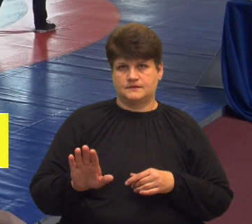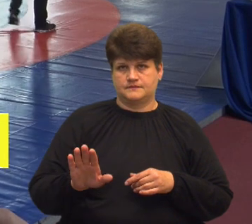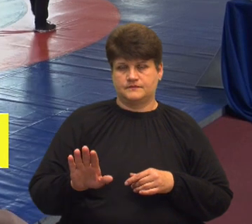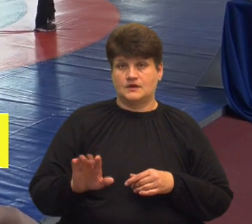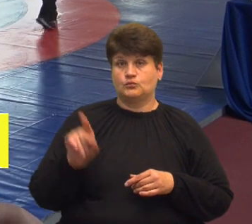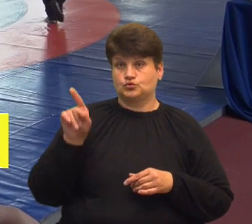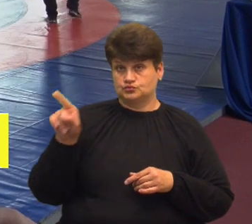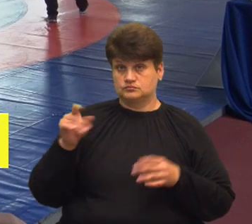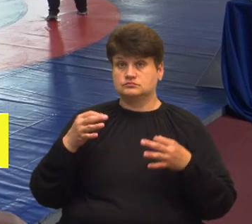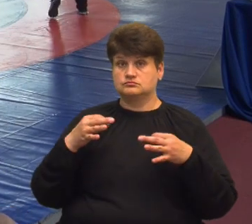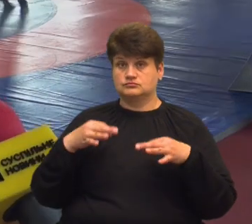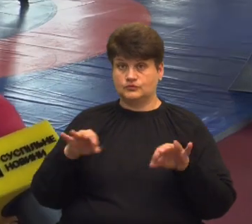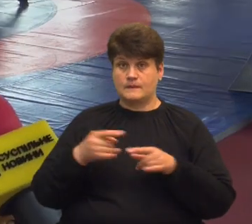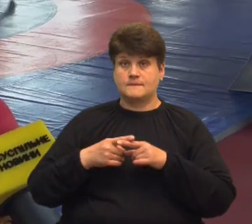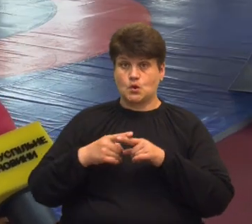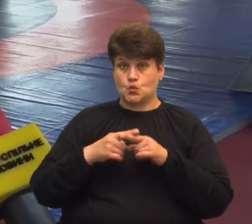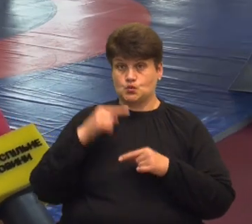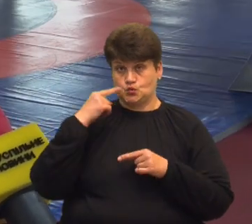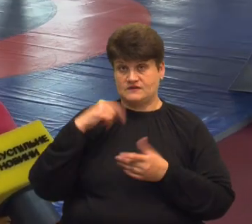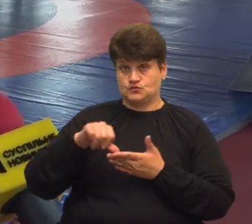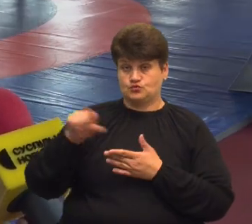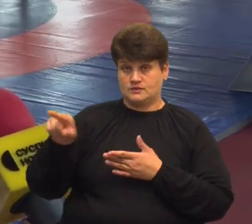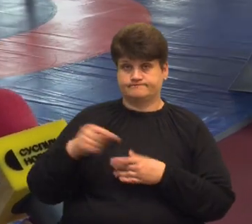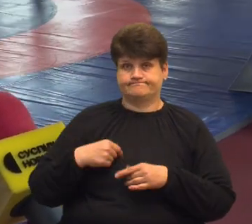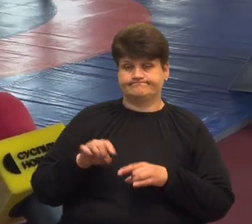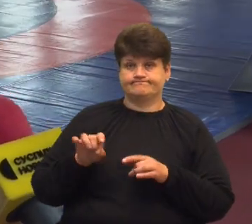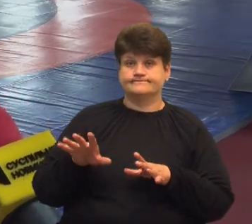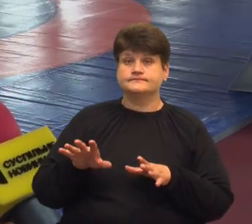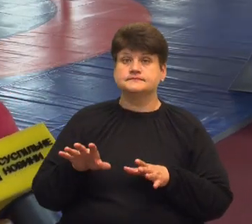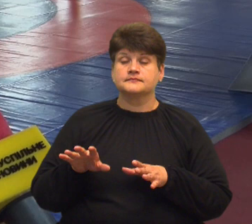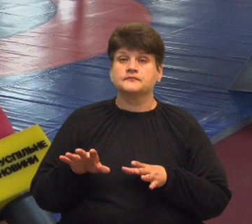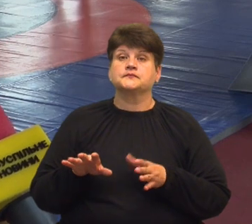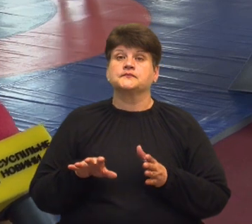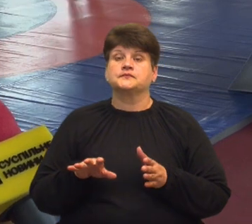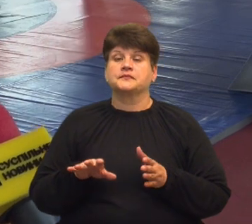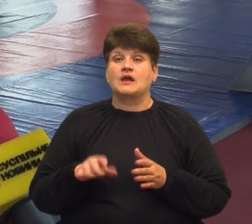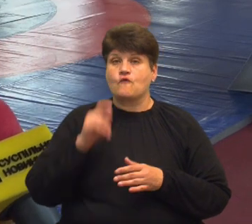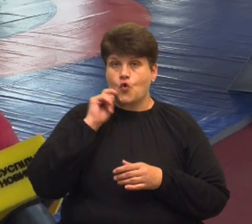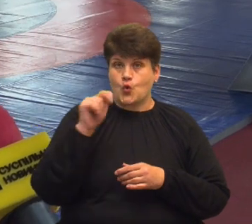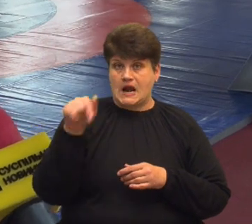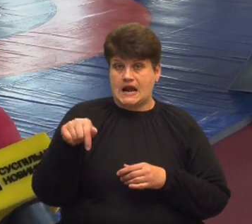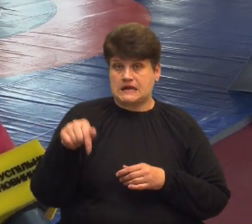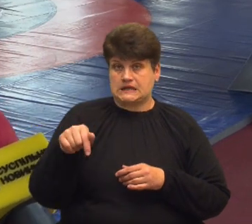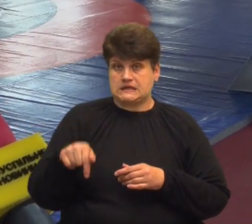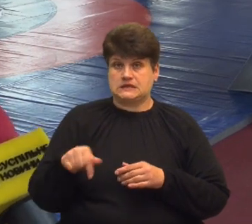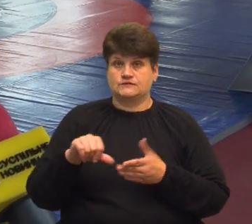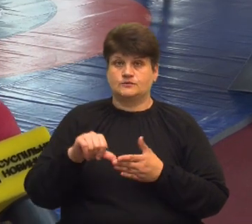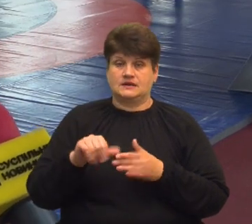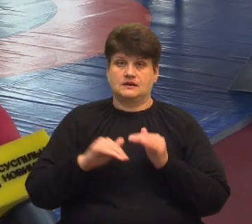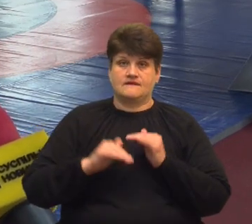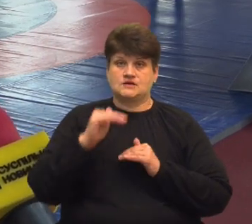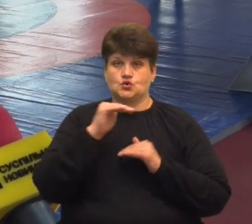допустили білорусів та росіян. Вільна боротьба традиційна в Україні на високому рівні.